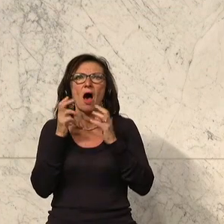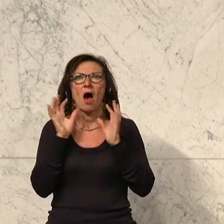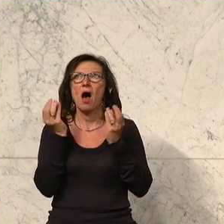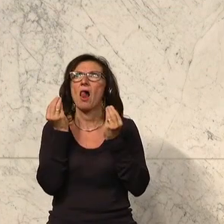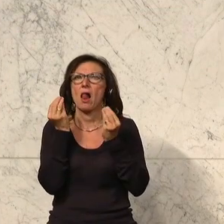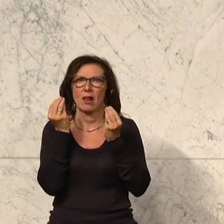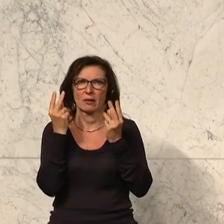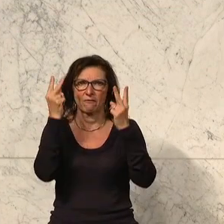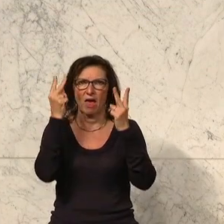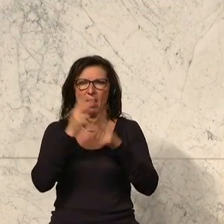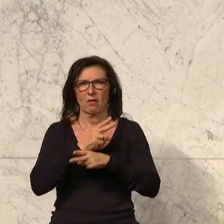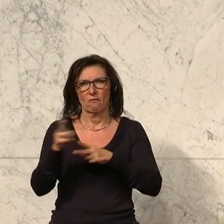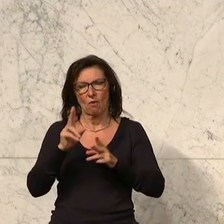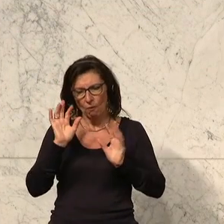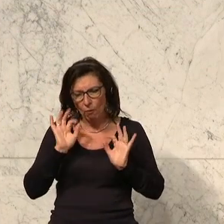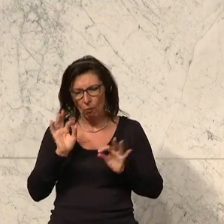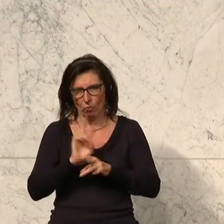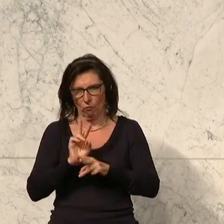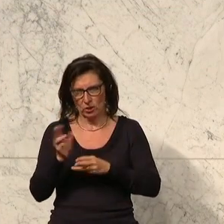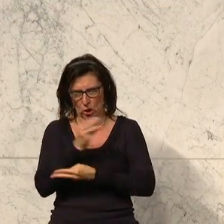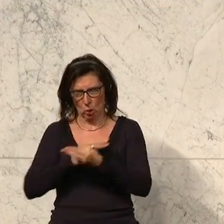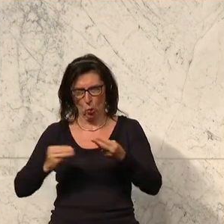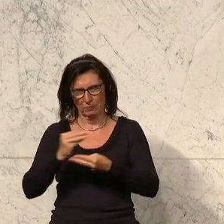glaube auch das Gebot der Stunde. Vielen Dank.